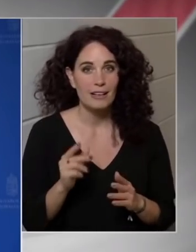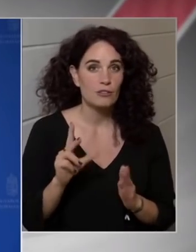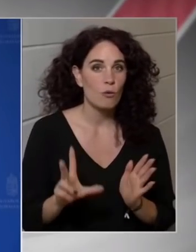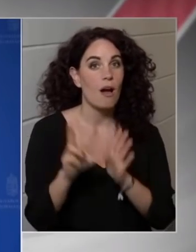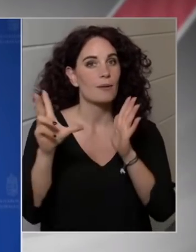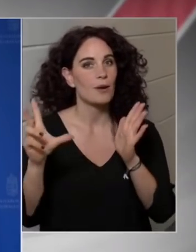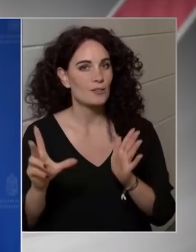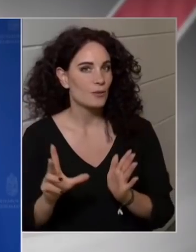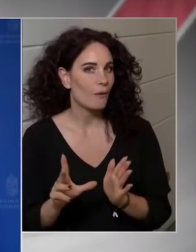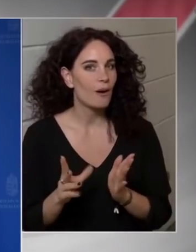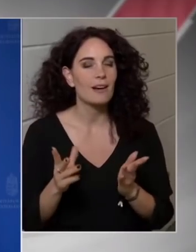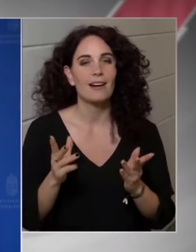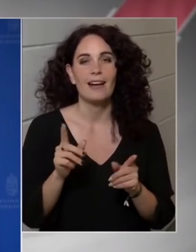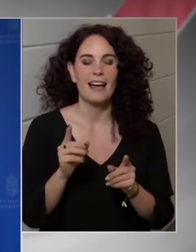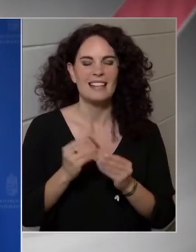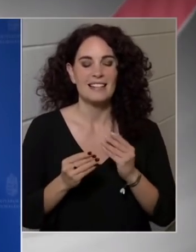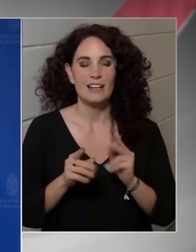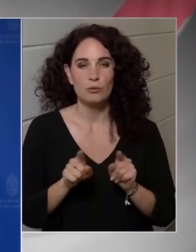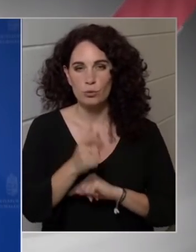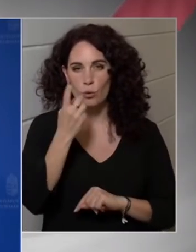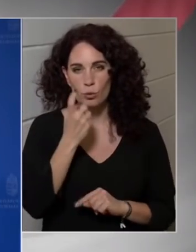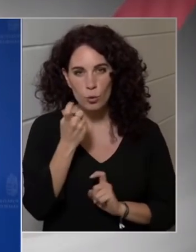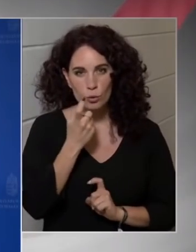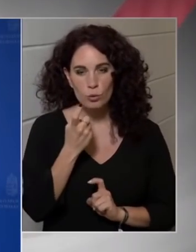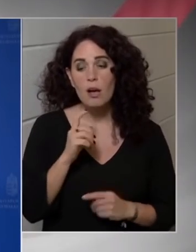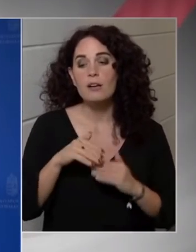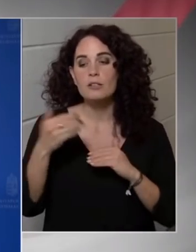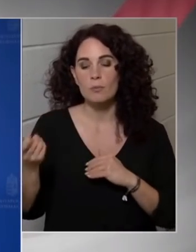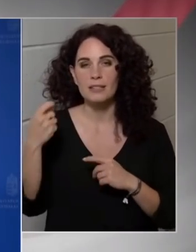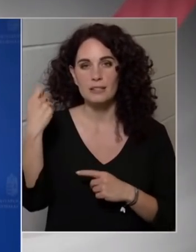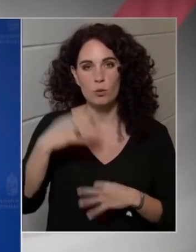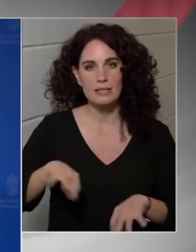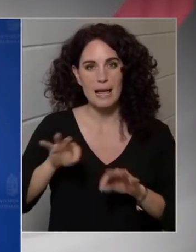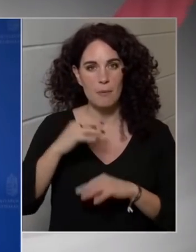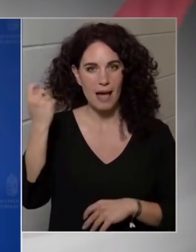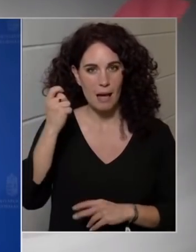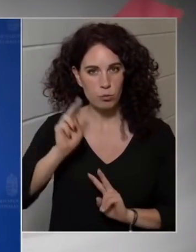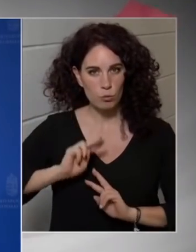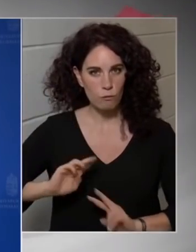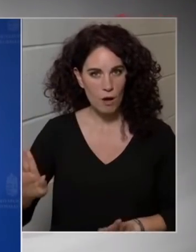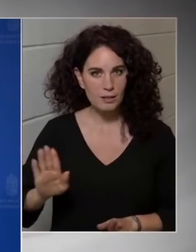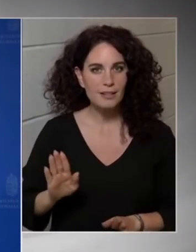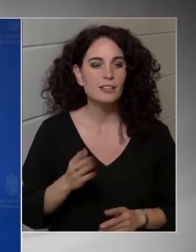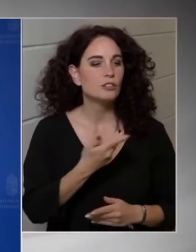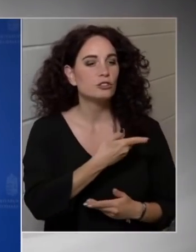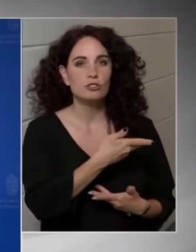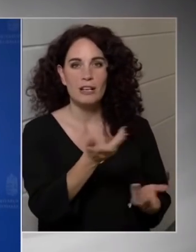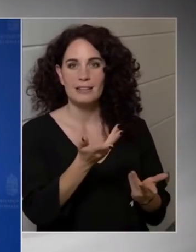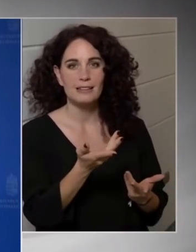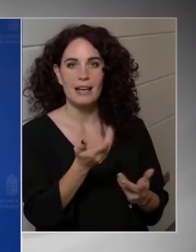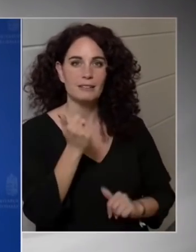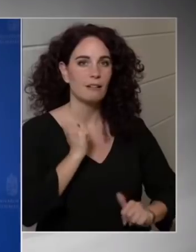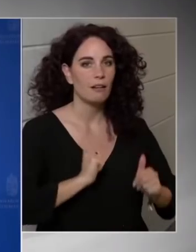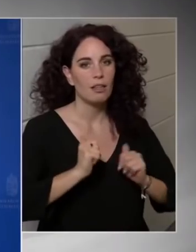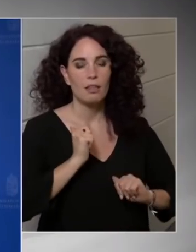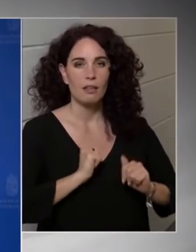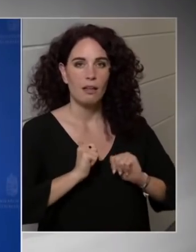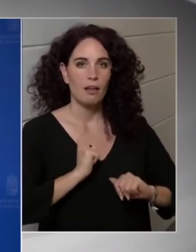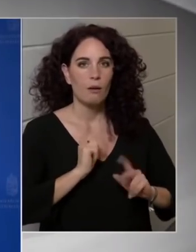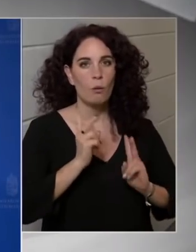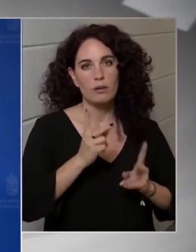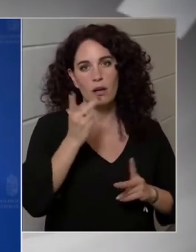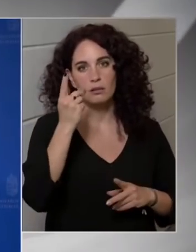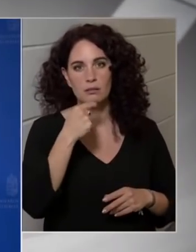harmadszor is, azért úgy gondoljuk, hogy az, hogy a szomszédos országban háború van, az senkinek nem nehezíti meg a